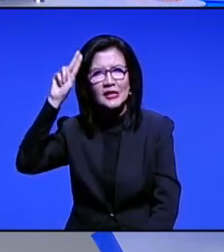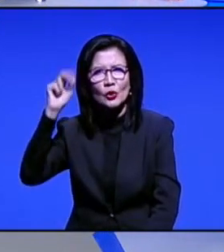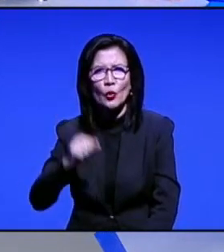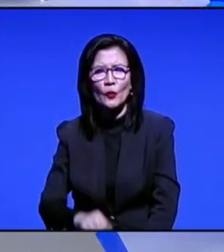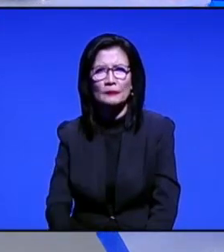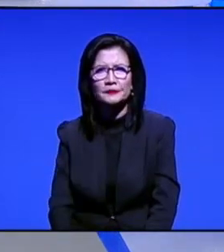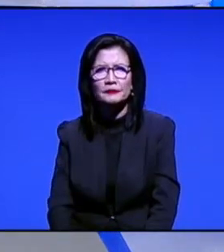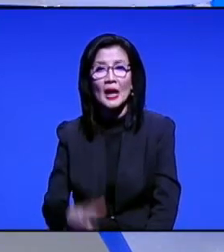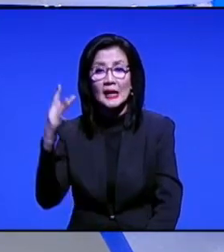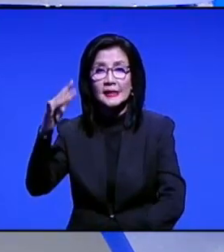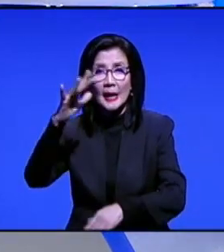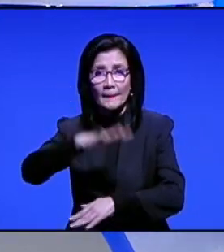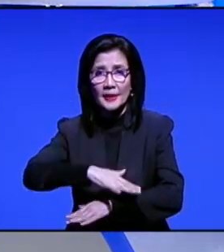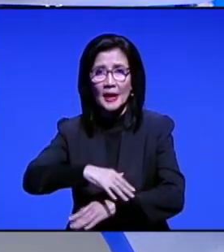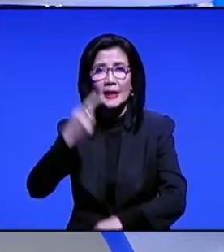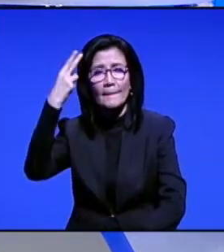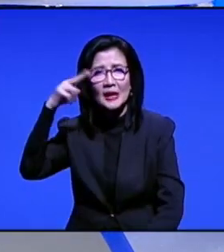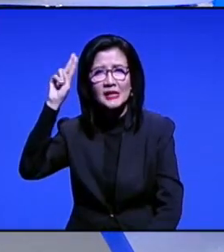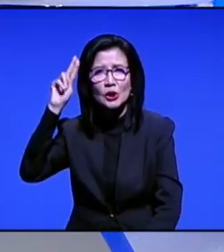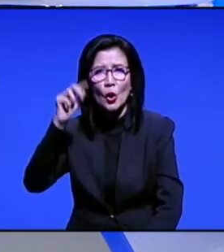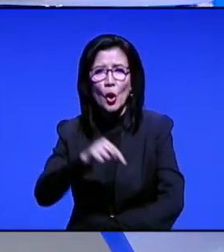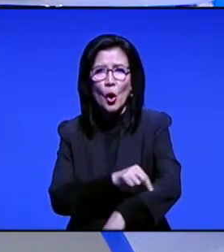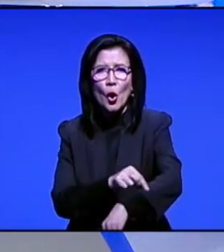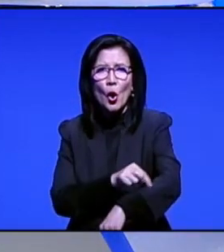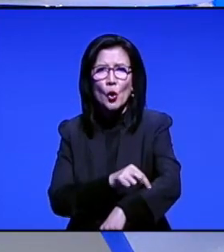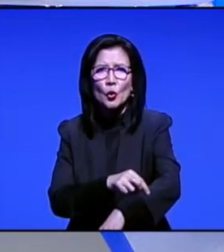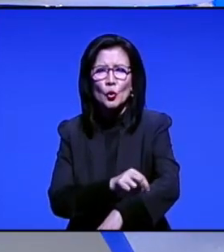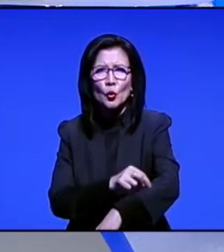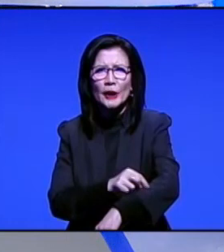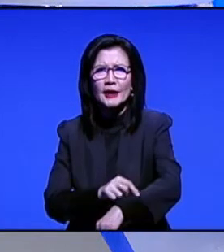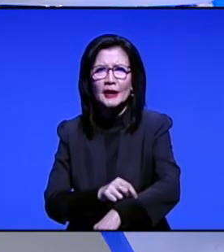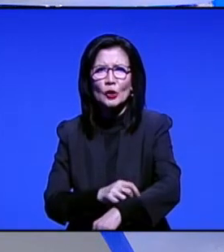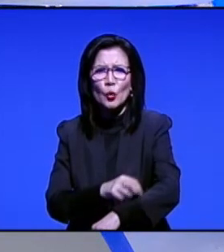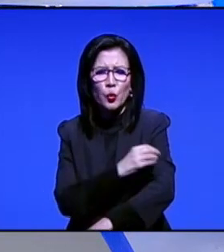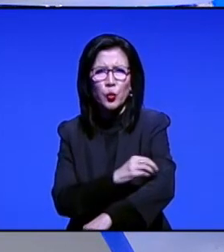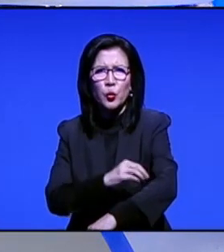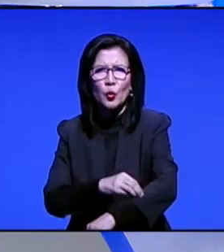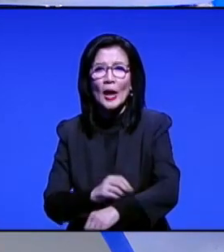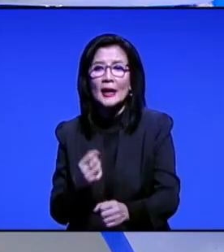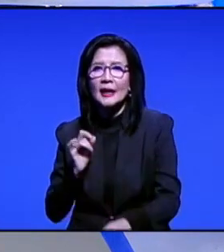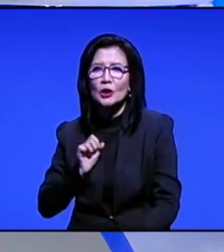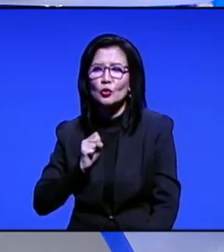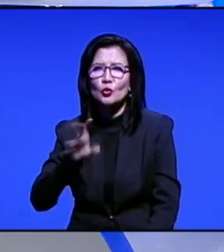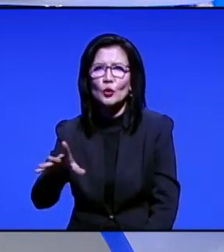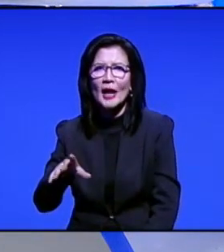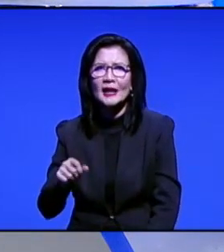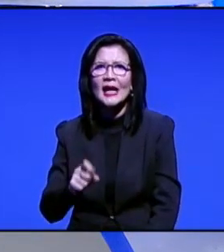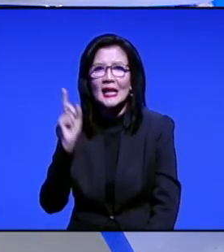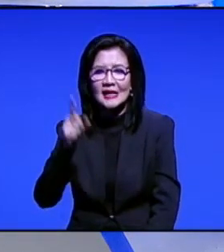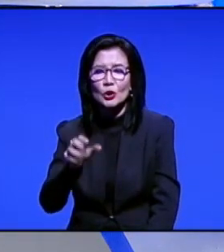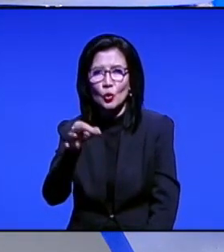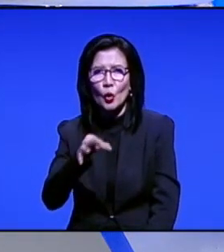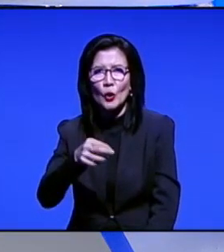Setelah mendarat di Meksiko, kulit Francisco dipenuhi ruam dan menulari salah satu kota di Meksiko,